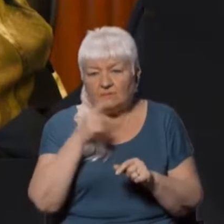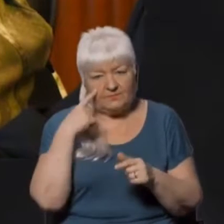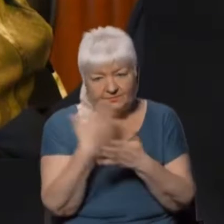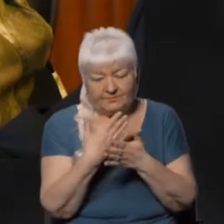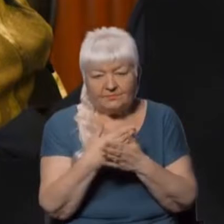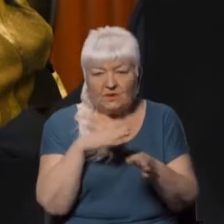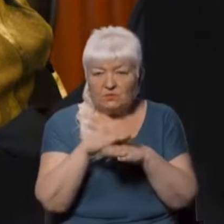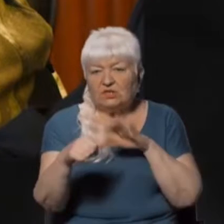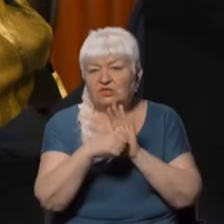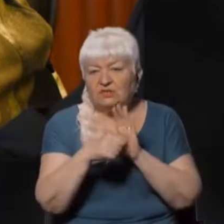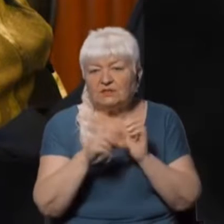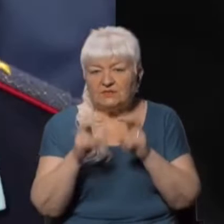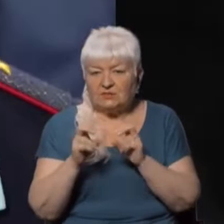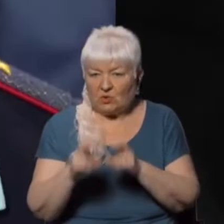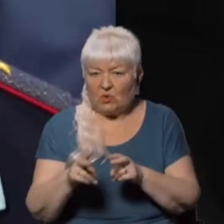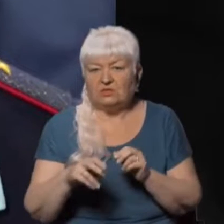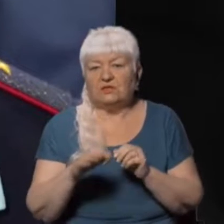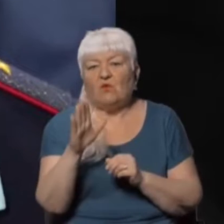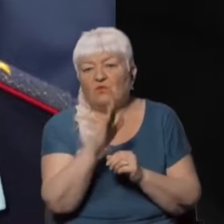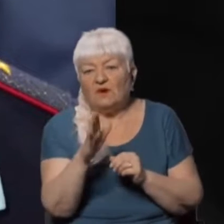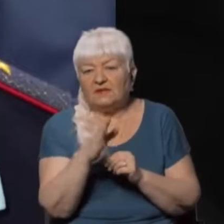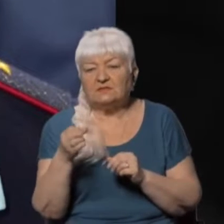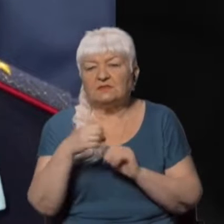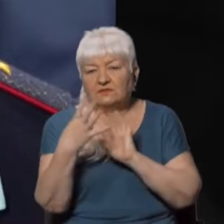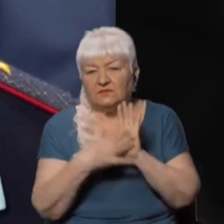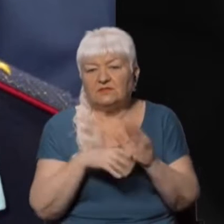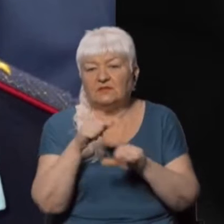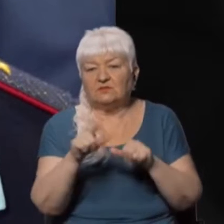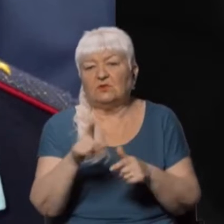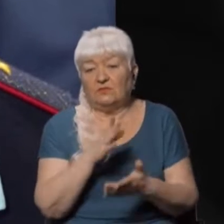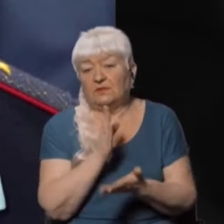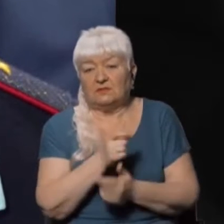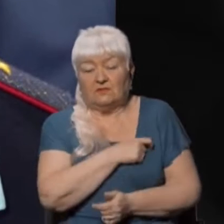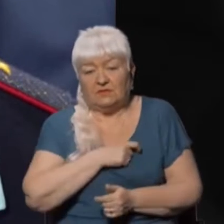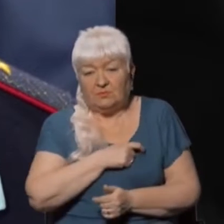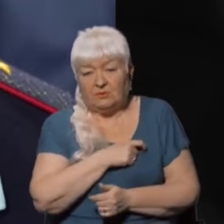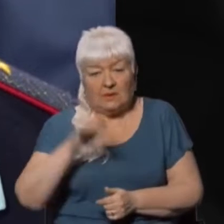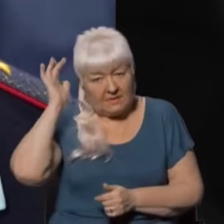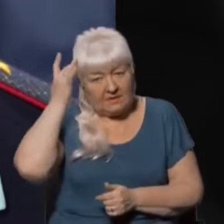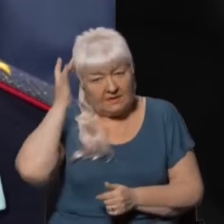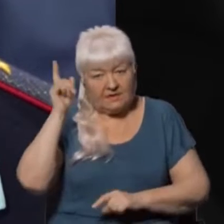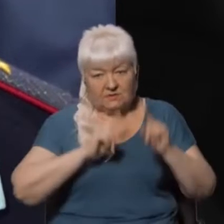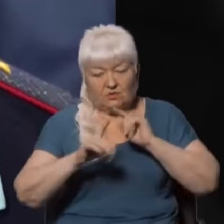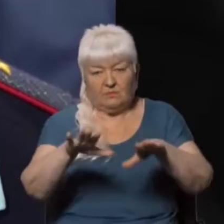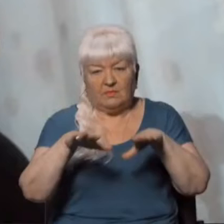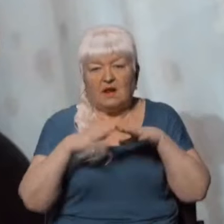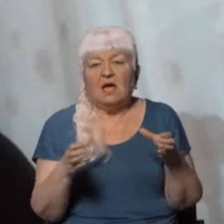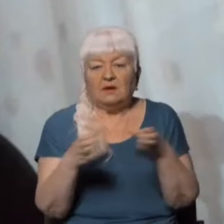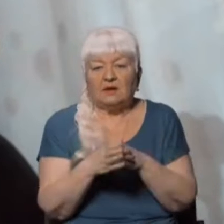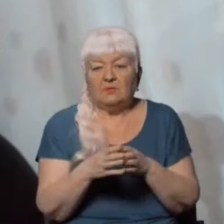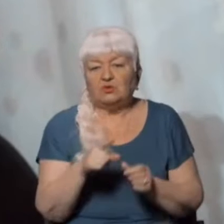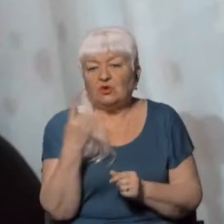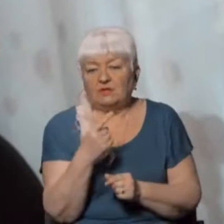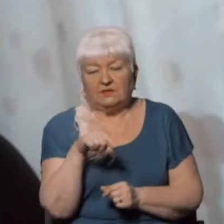шести злочинів. А вже у вересні 2019 року Мартаян став депутатом Кримського парламенту від партії «Єдина Росія» на